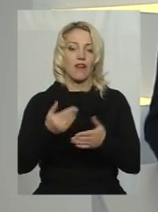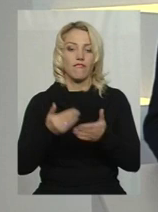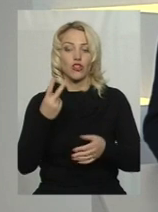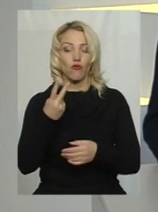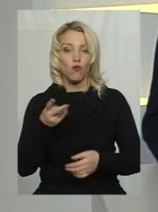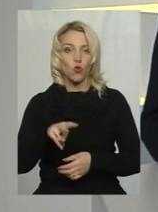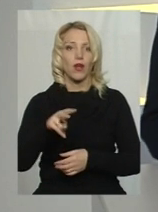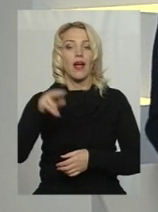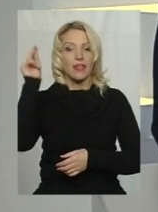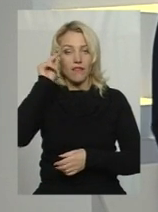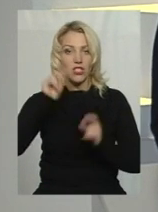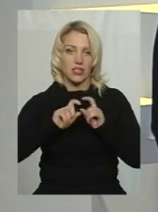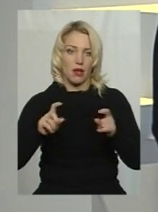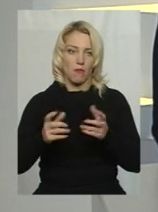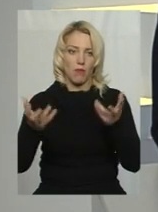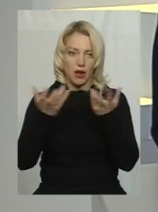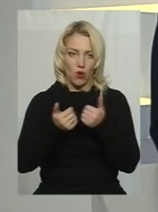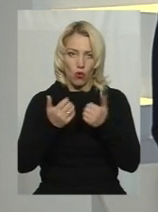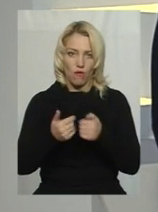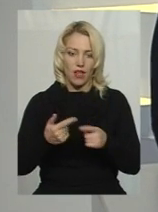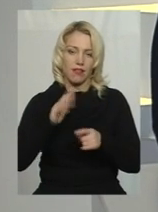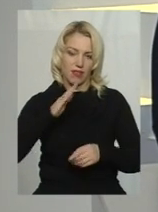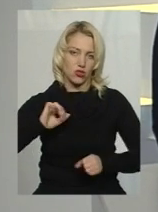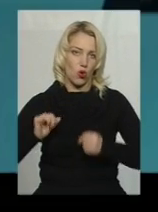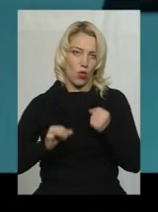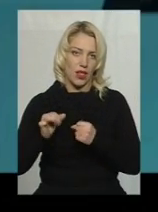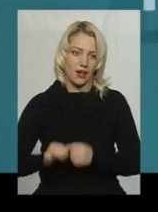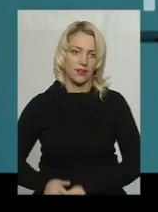Порахувала їх моя колега Наталія Сідова. Подивимо сюжет.